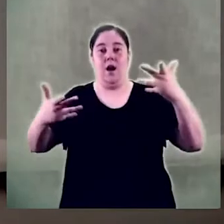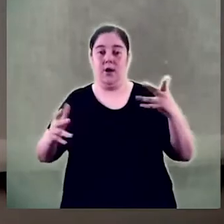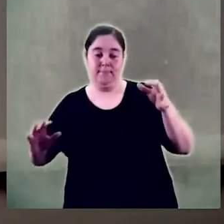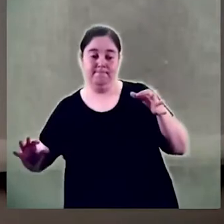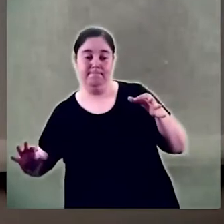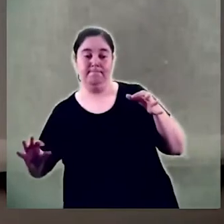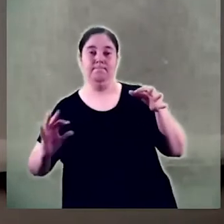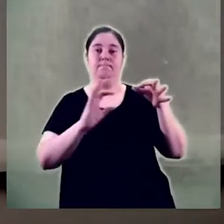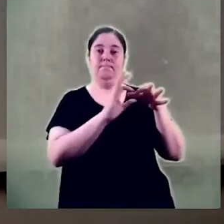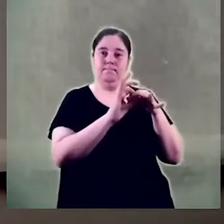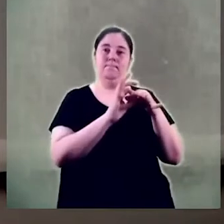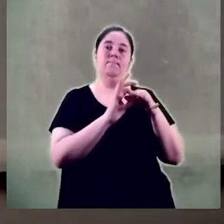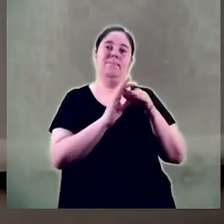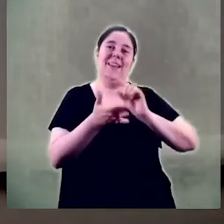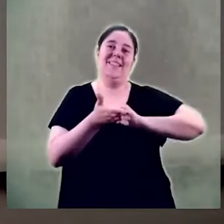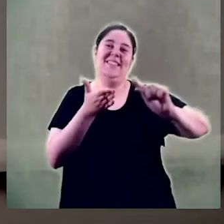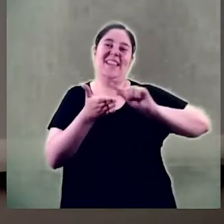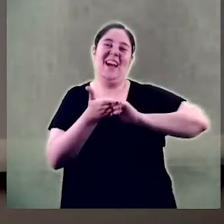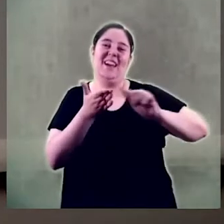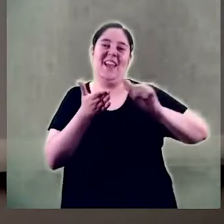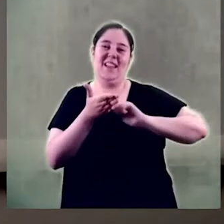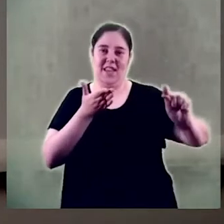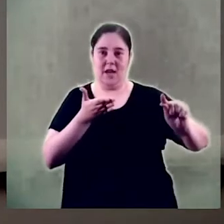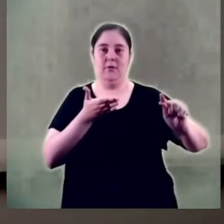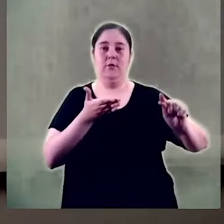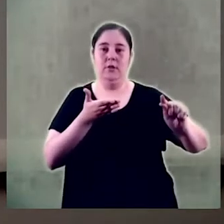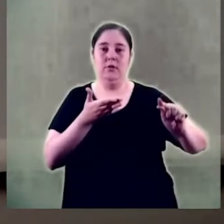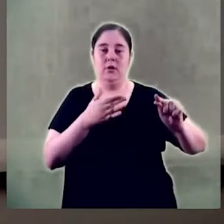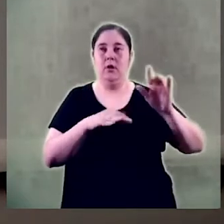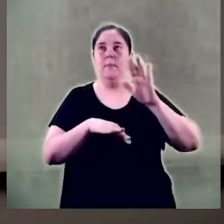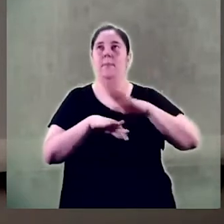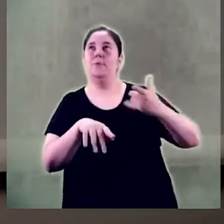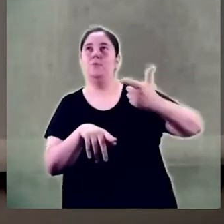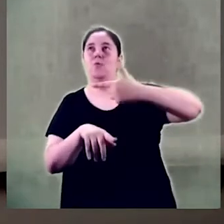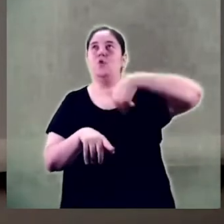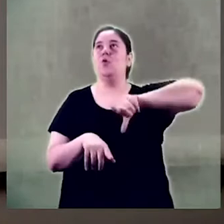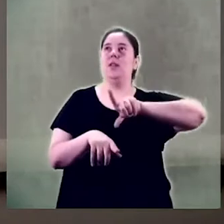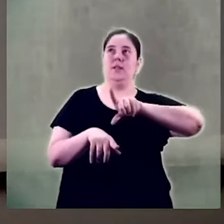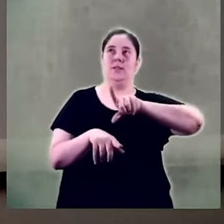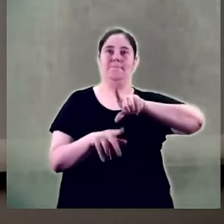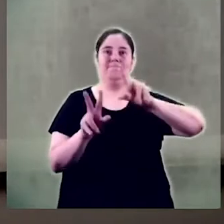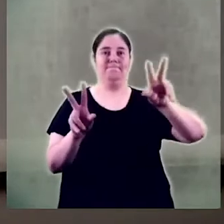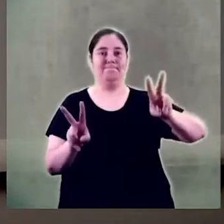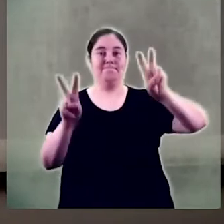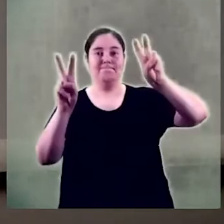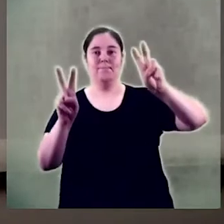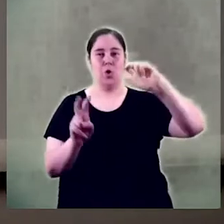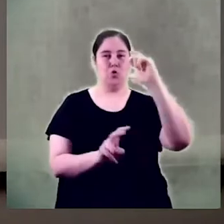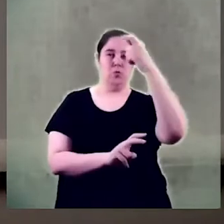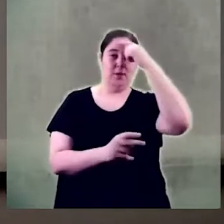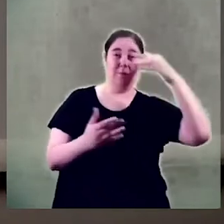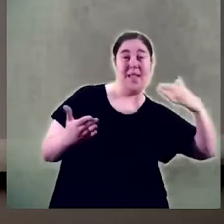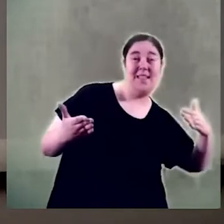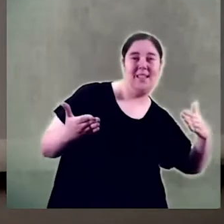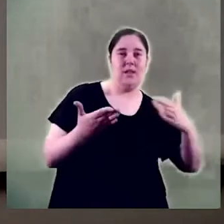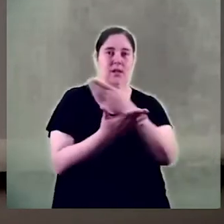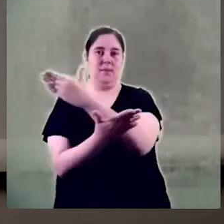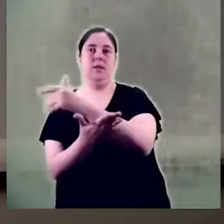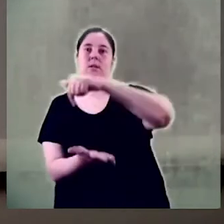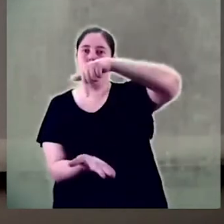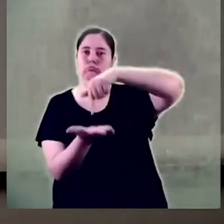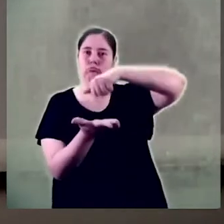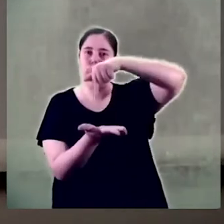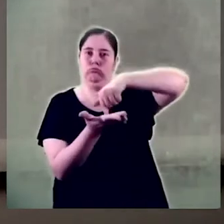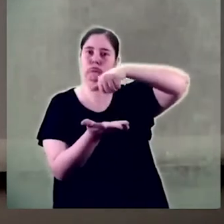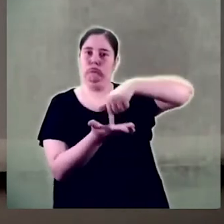vinculada a la secretaria per garantir aquesta idea de transversalitat. i, per tant, el segon objectiu